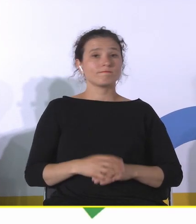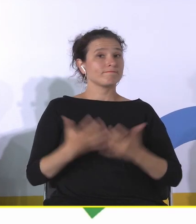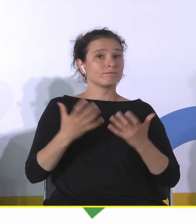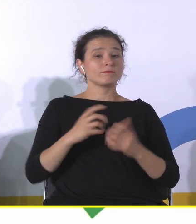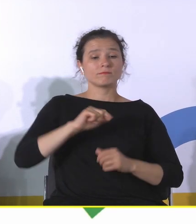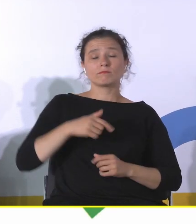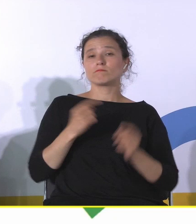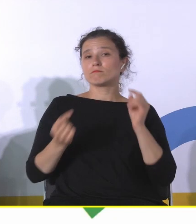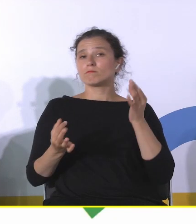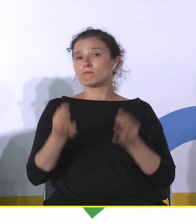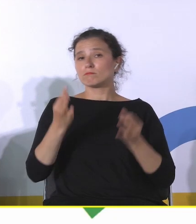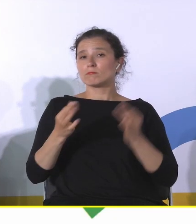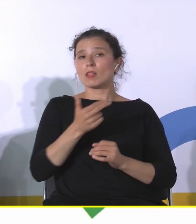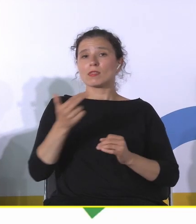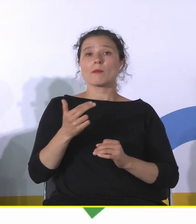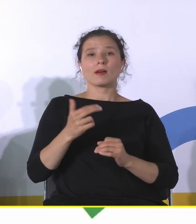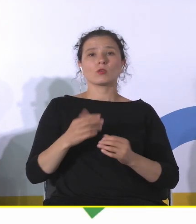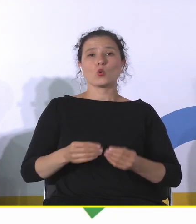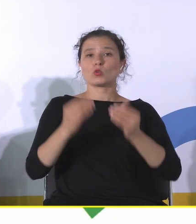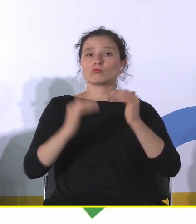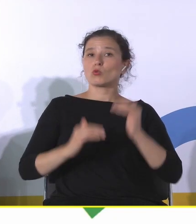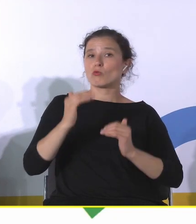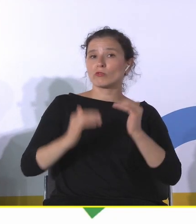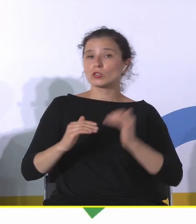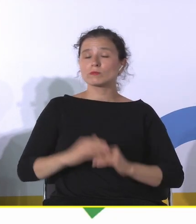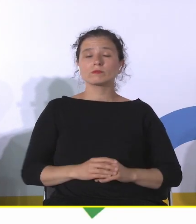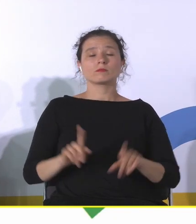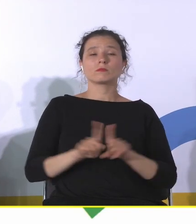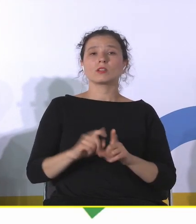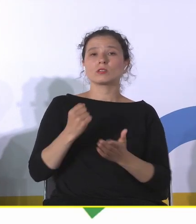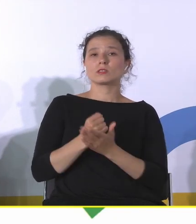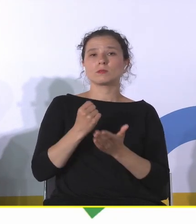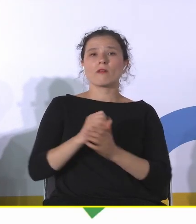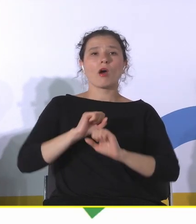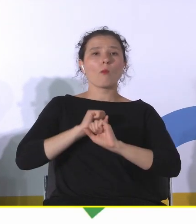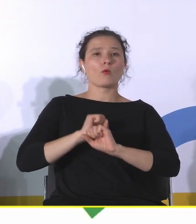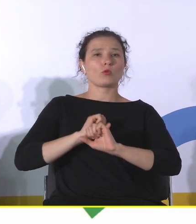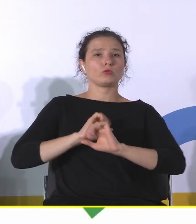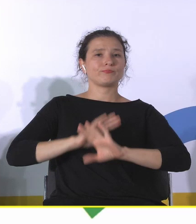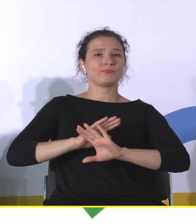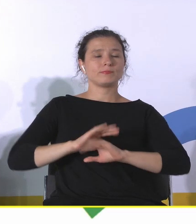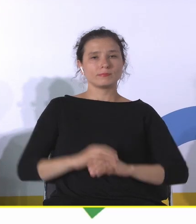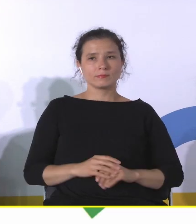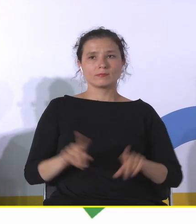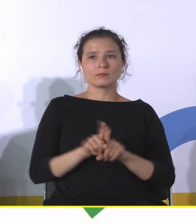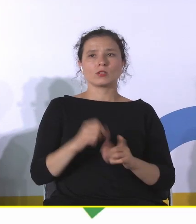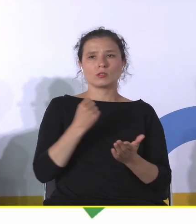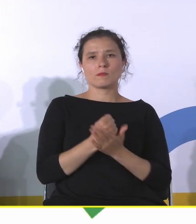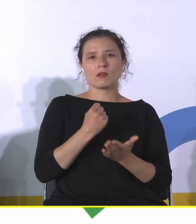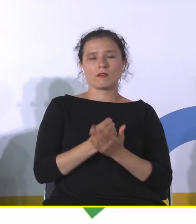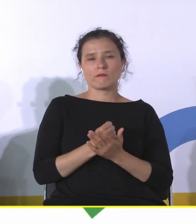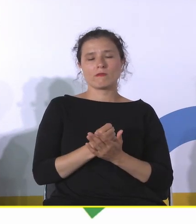kwestią zrównoważonego rozwoju, kwestią rezyliencji, kwestią roli